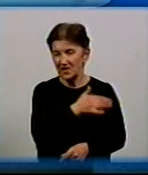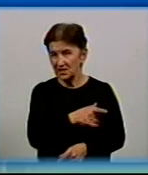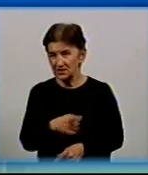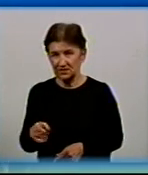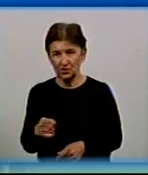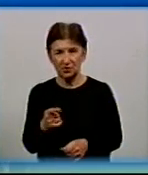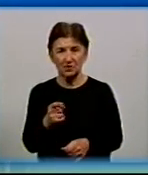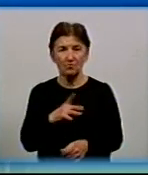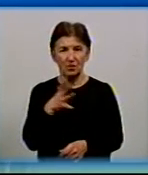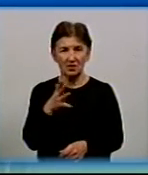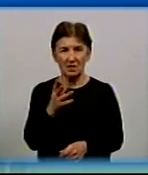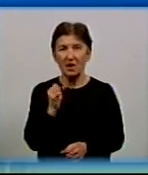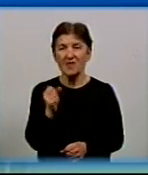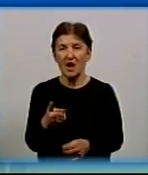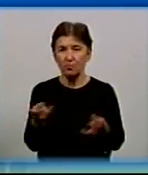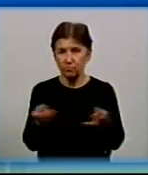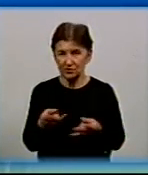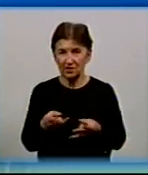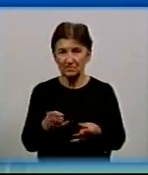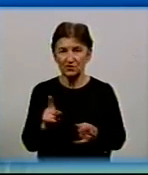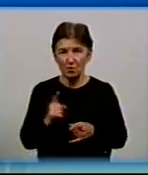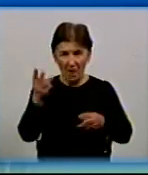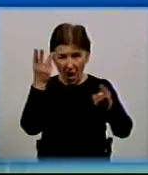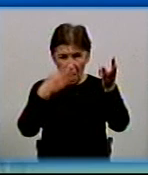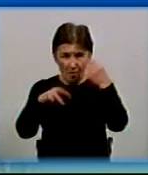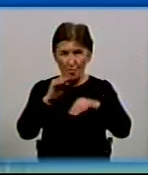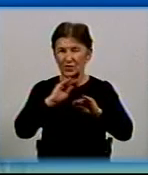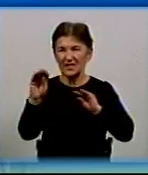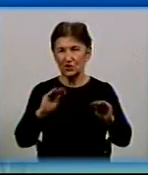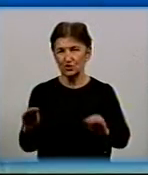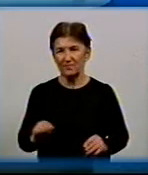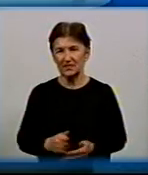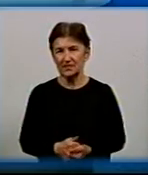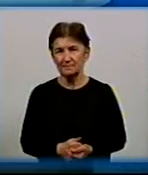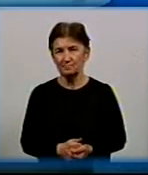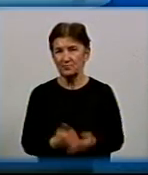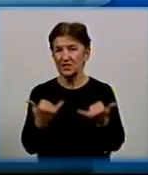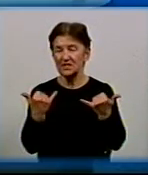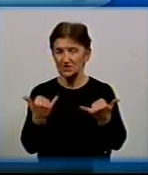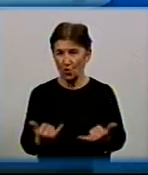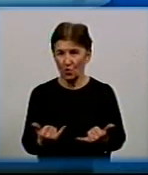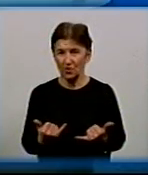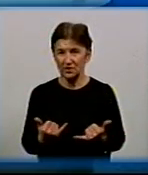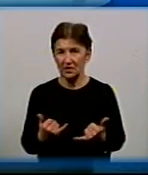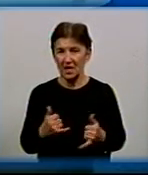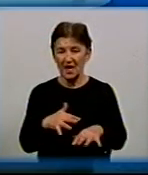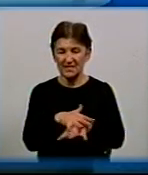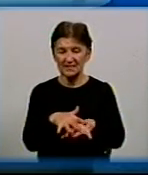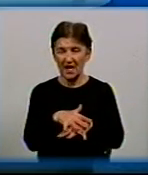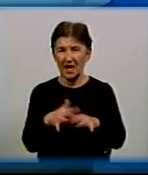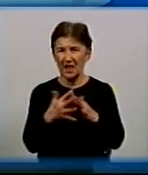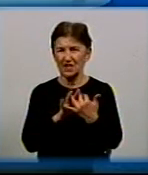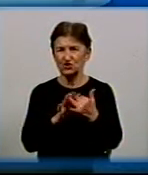потрібно, і працювати над тим, щоб модернізувати систему теплозабезпечення. Сьогодні на селищі Новому